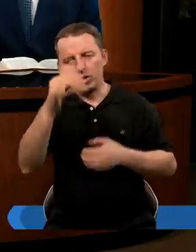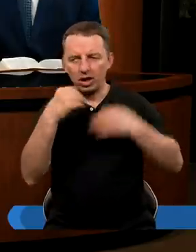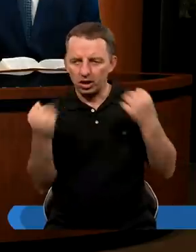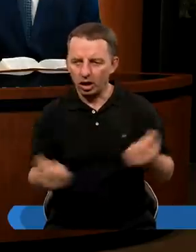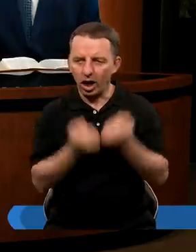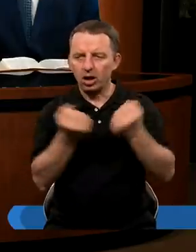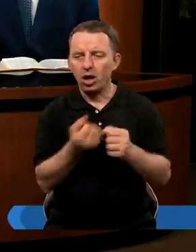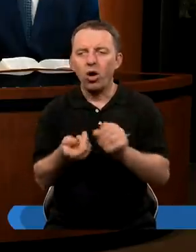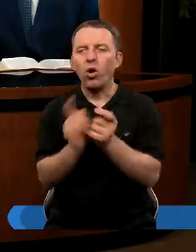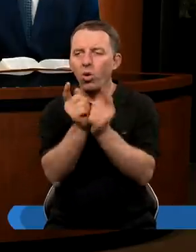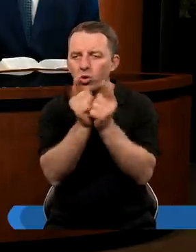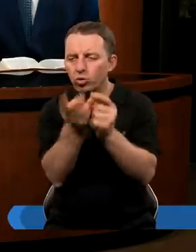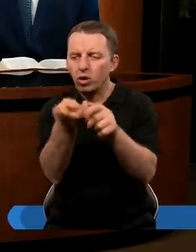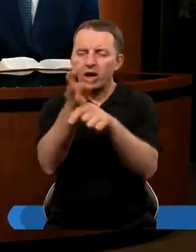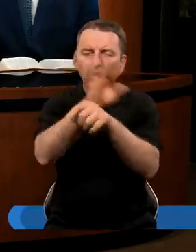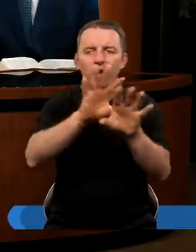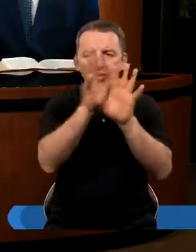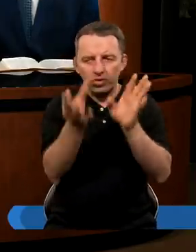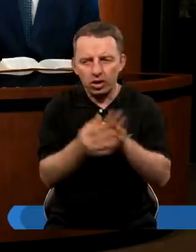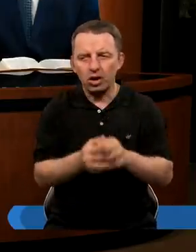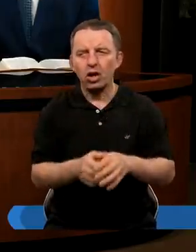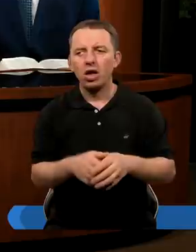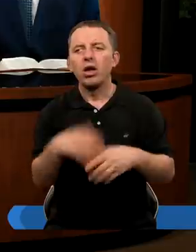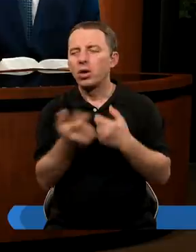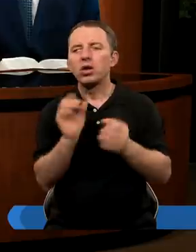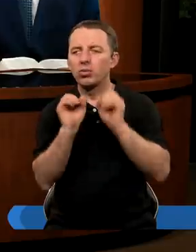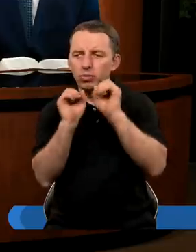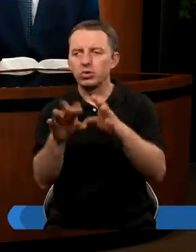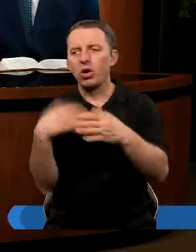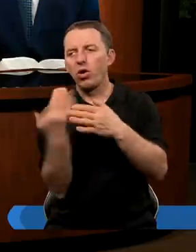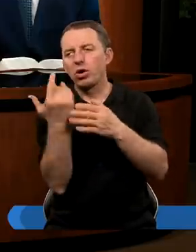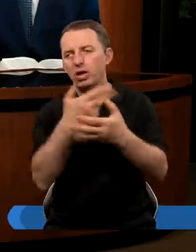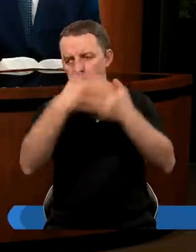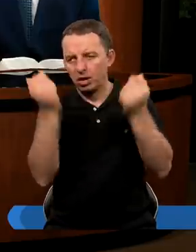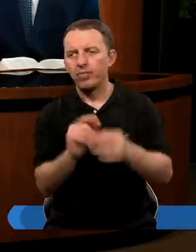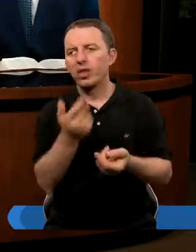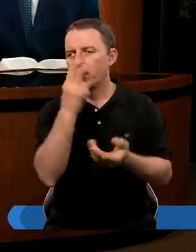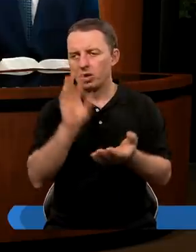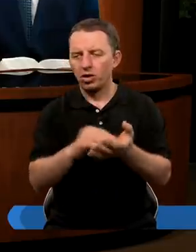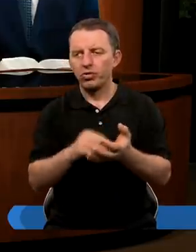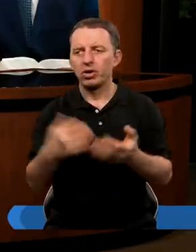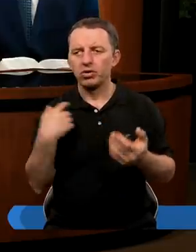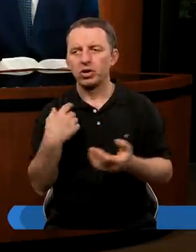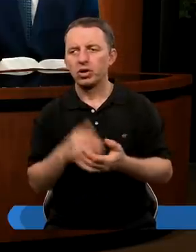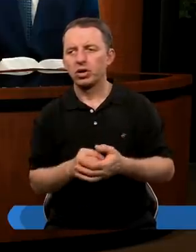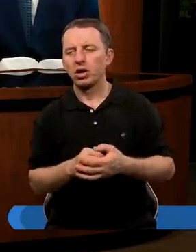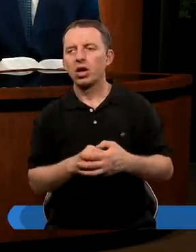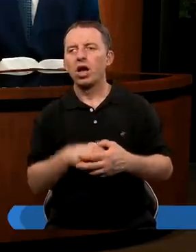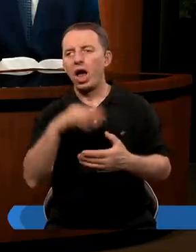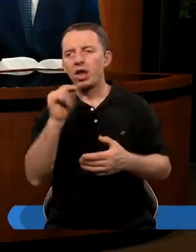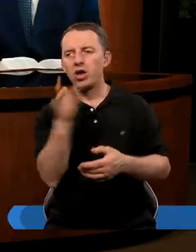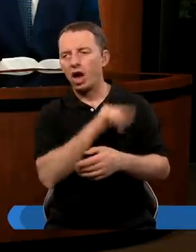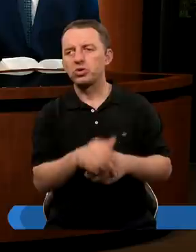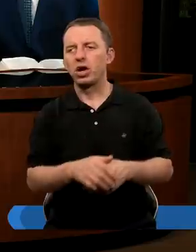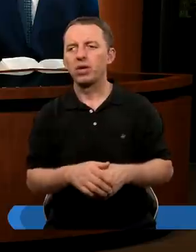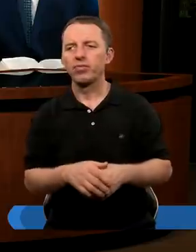starał się oszukać wszystkich. A co znaczy, że będzie spuszczał ogień z nieba? Jakie doświadczenie nam się zbliża? Eliasza,